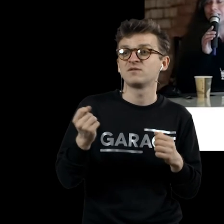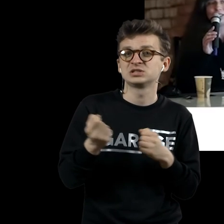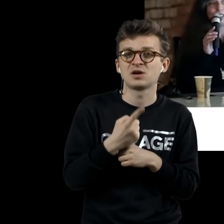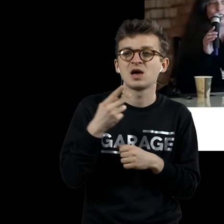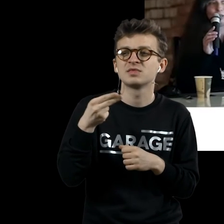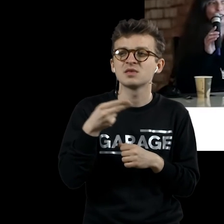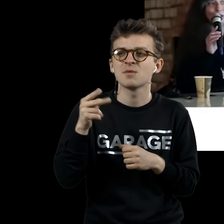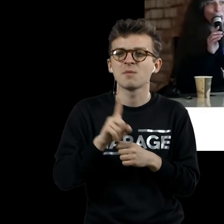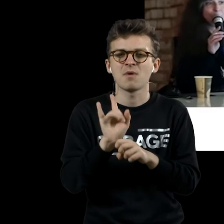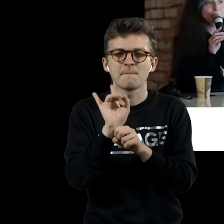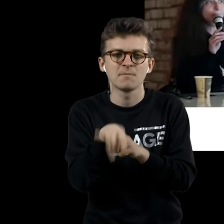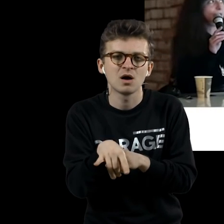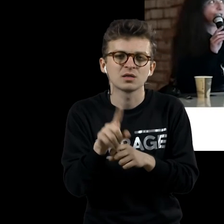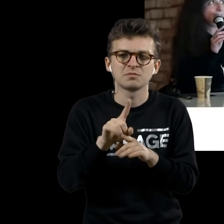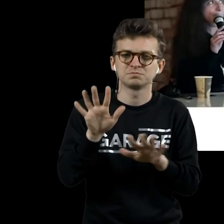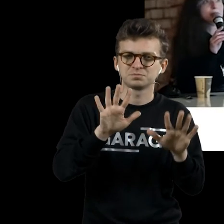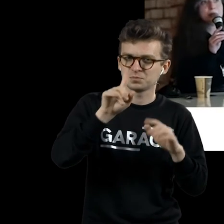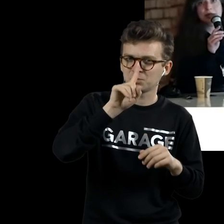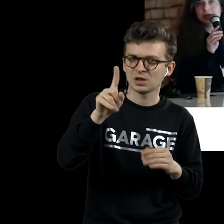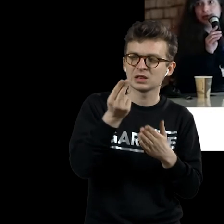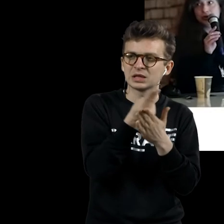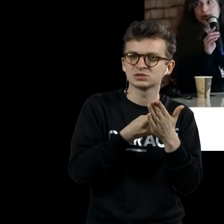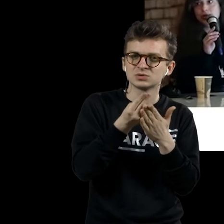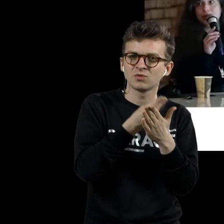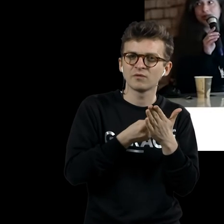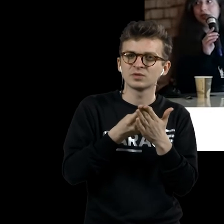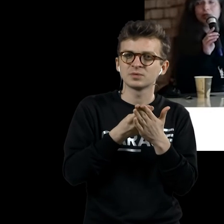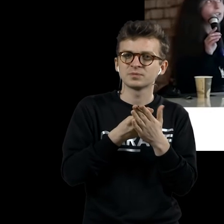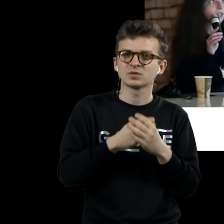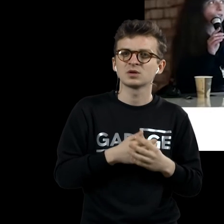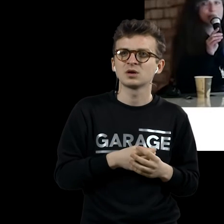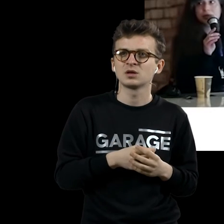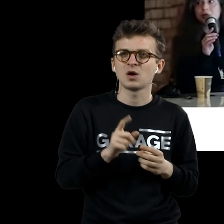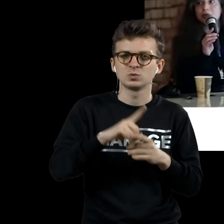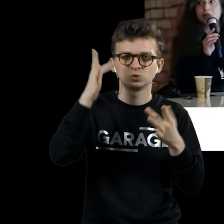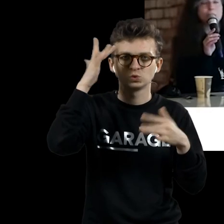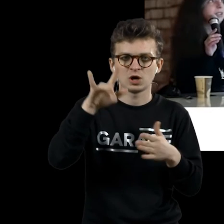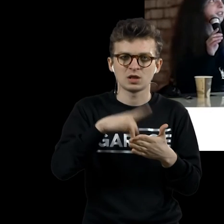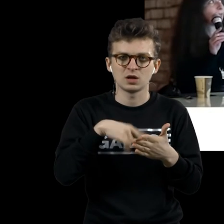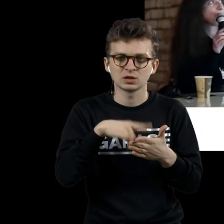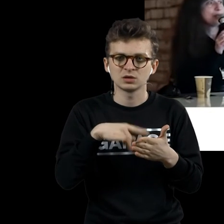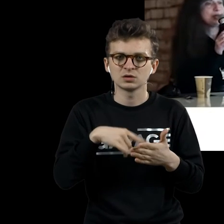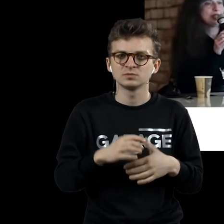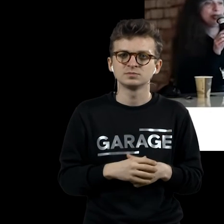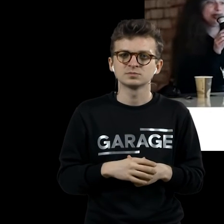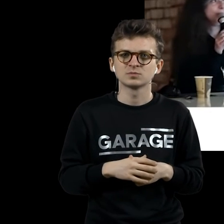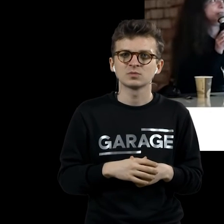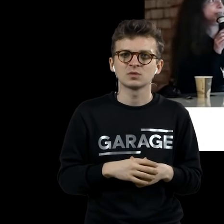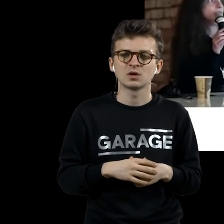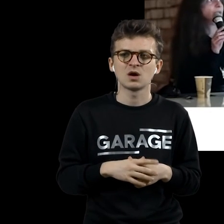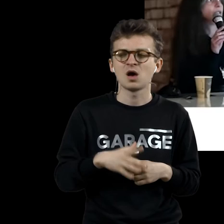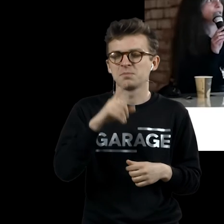обманки, возникает тема стерео, нарисованный на, опять-таки, каком-то случайной открыточке с морским пейзажем, непонятно,